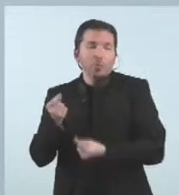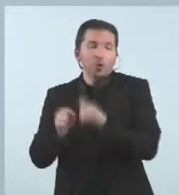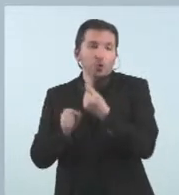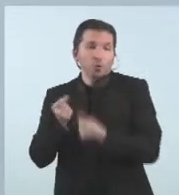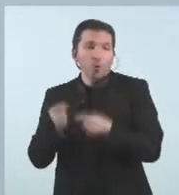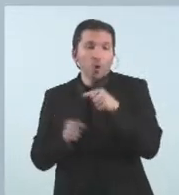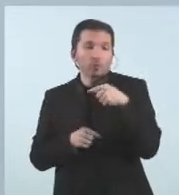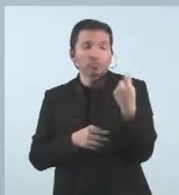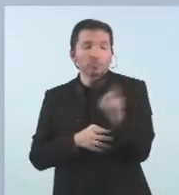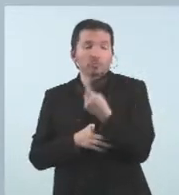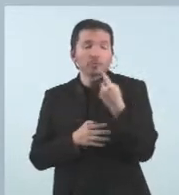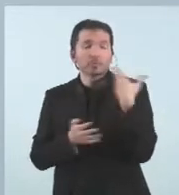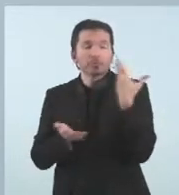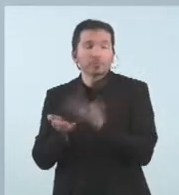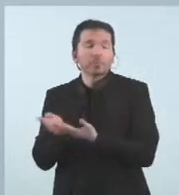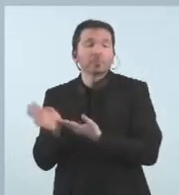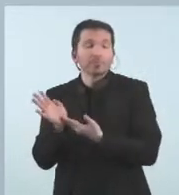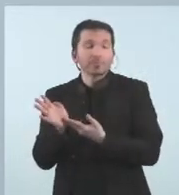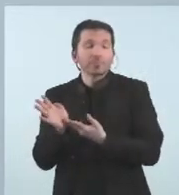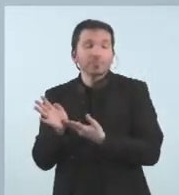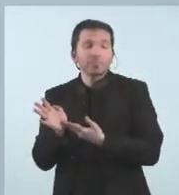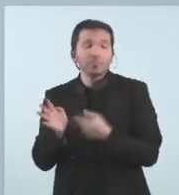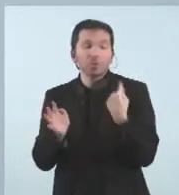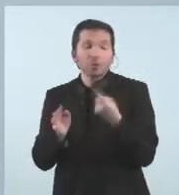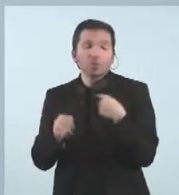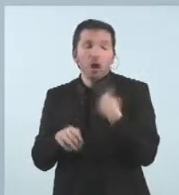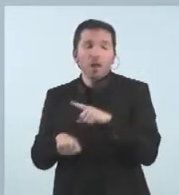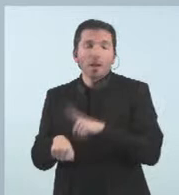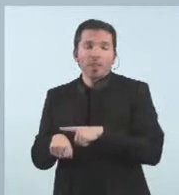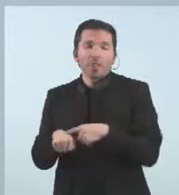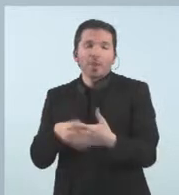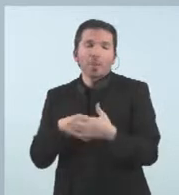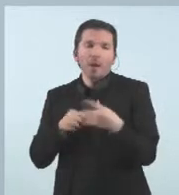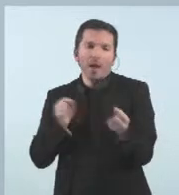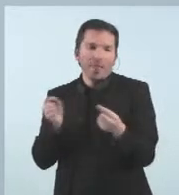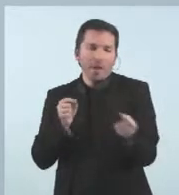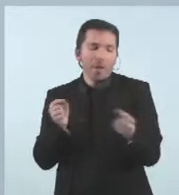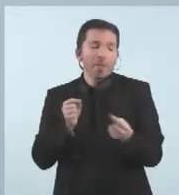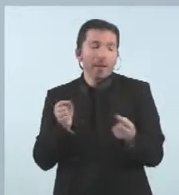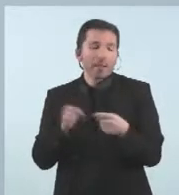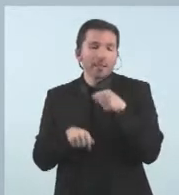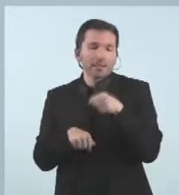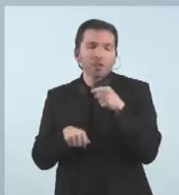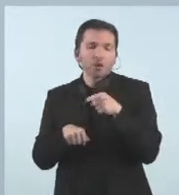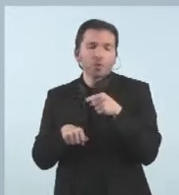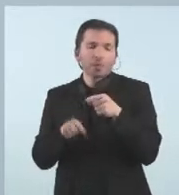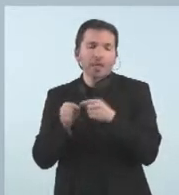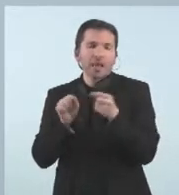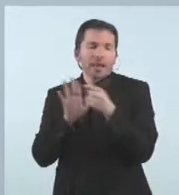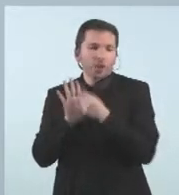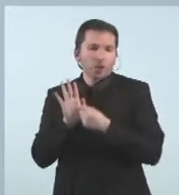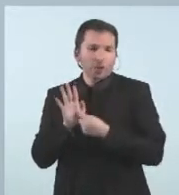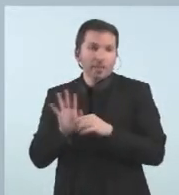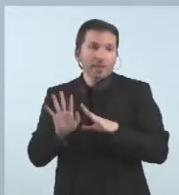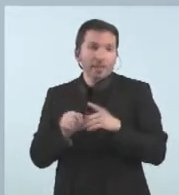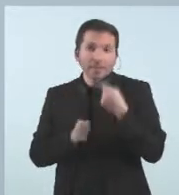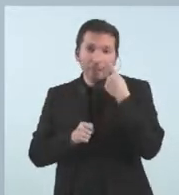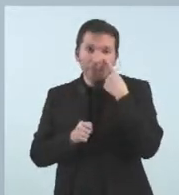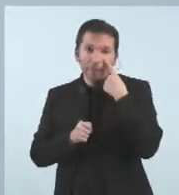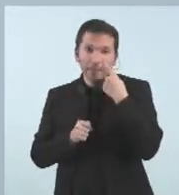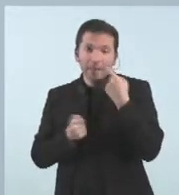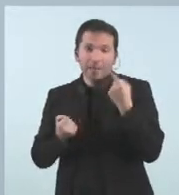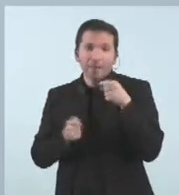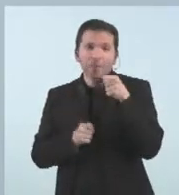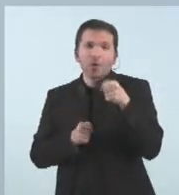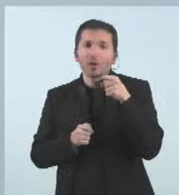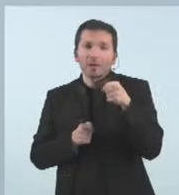Tindrem l'ocasió de debatre sobre aquestes esmenes i tindrem l'ocasió de veure com es vesteixen sobretot amb